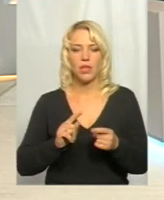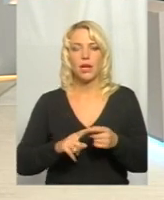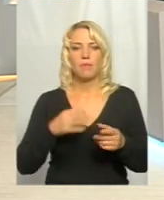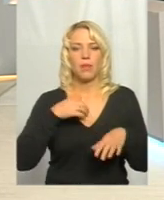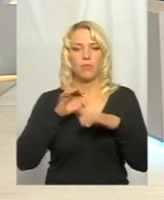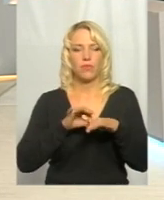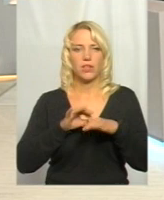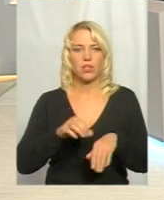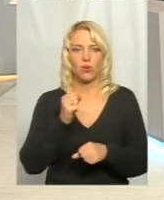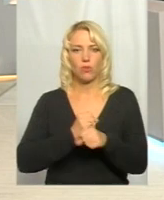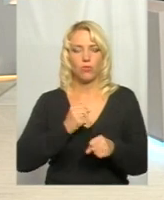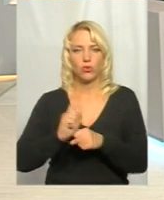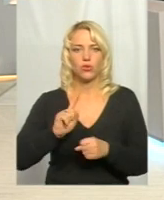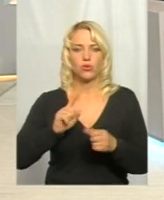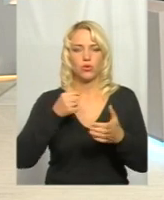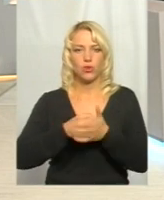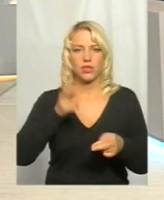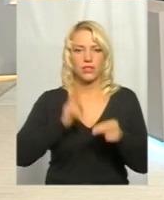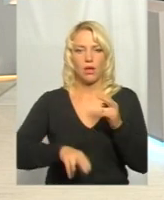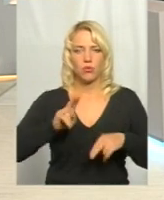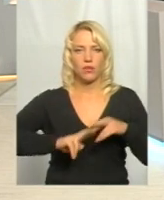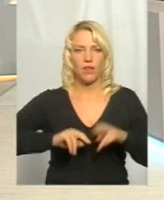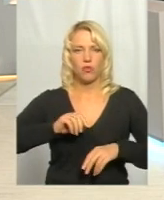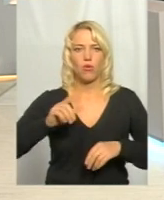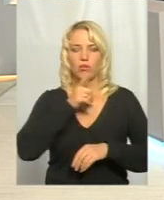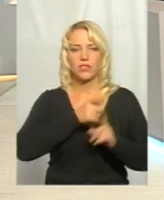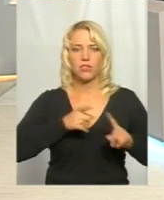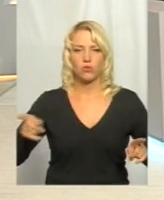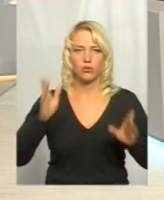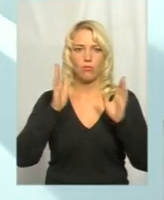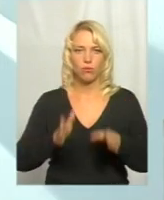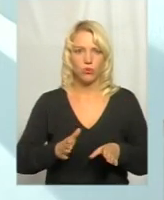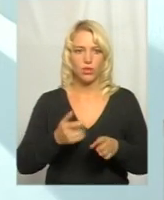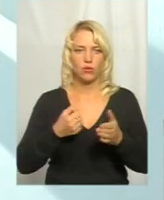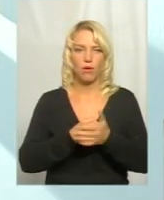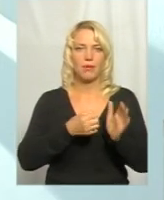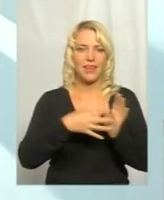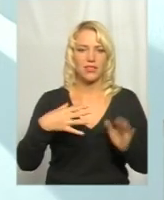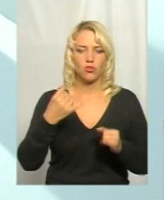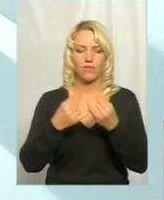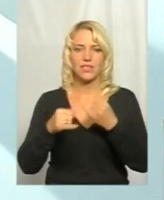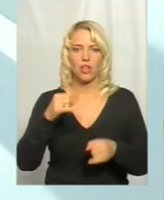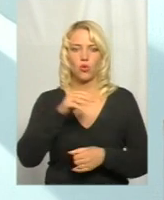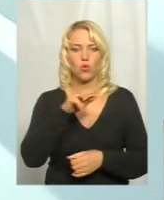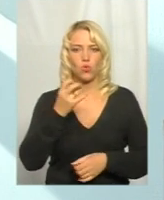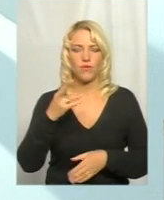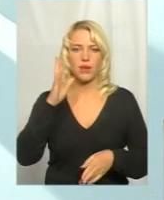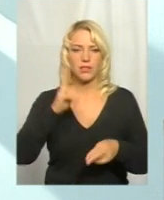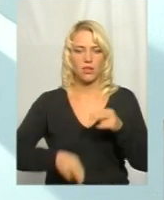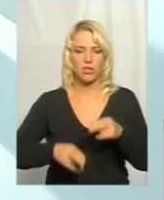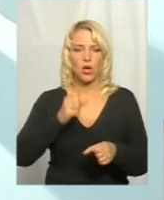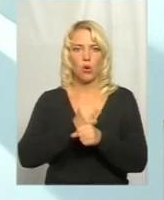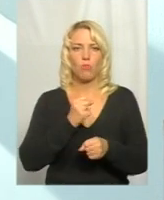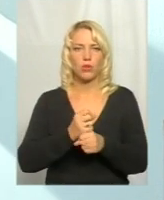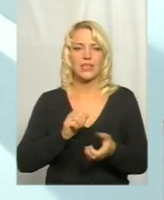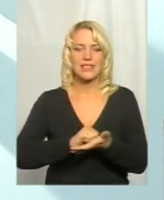розмову, щоб до кінця будівельного сезону, будемо рухувати до 15-20 жовтня, завершити роботи з